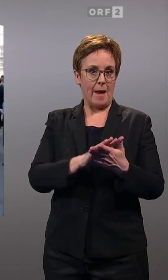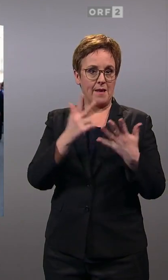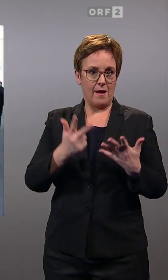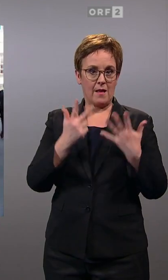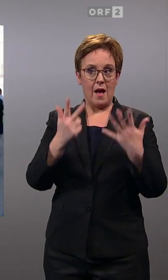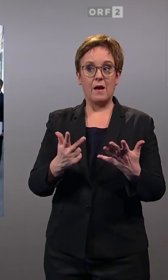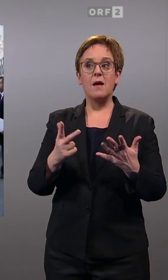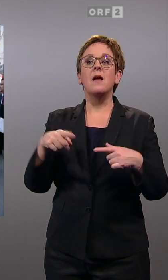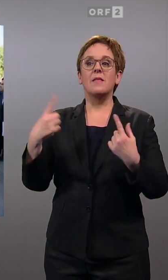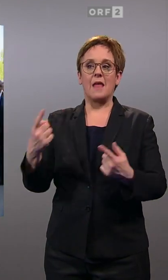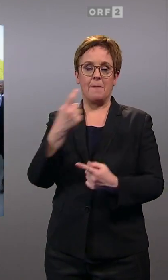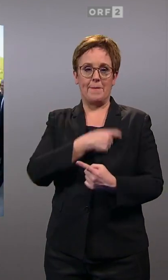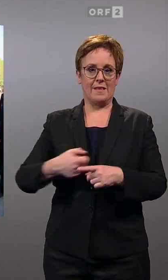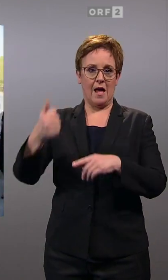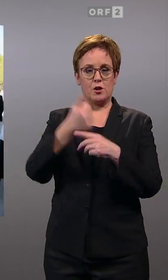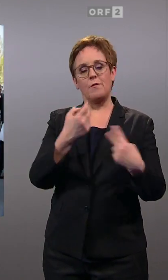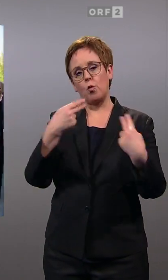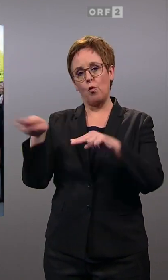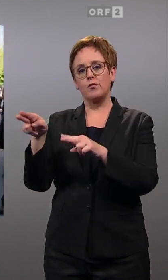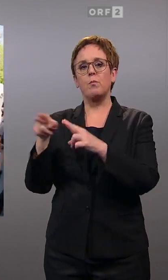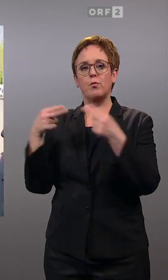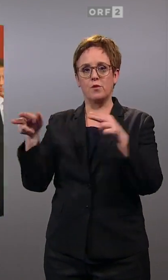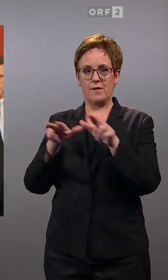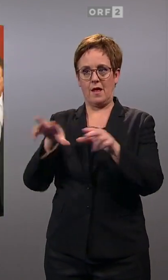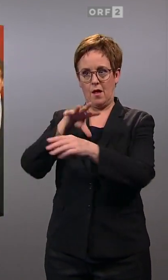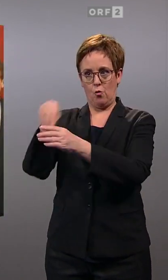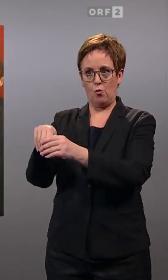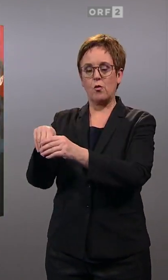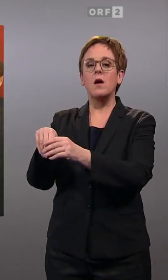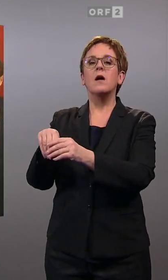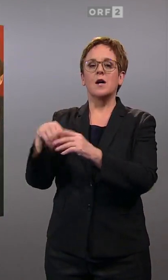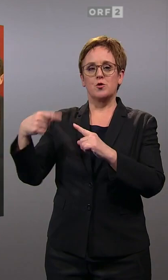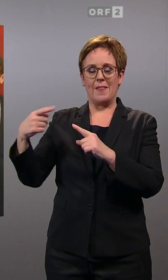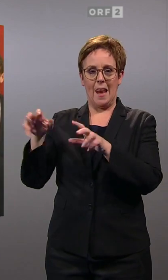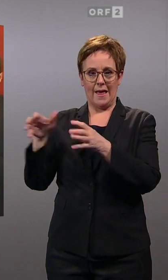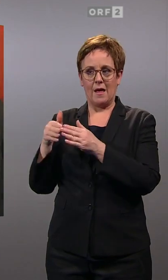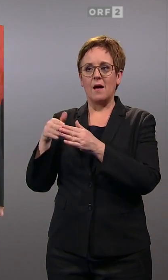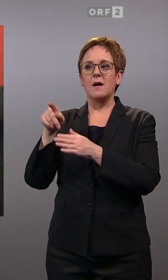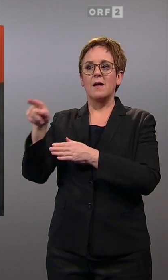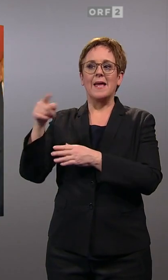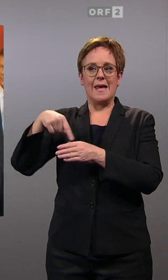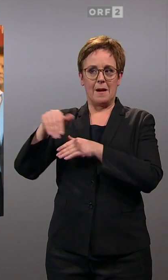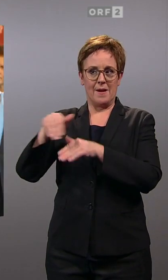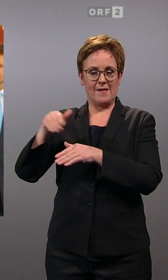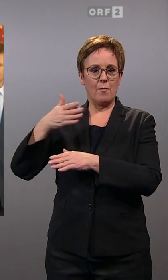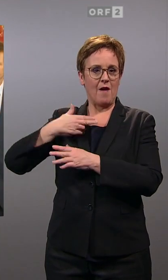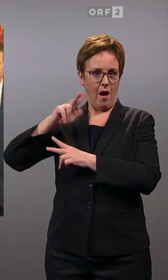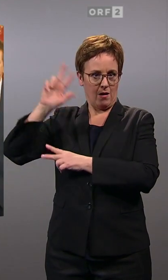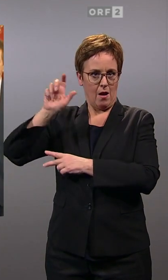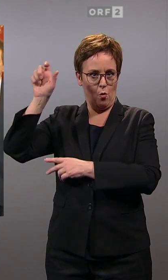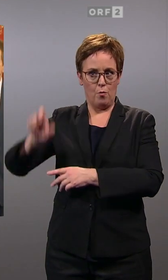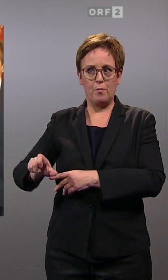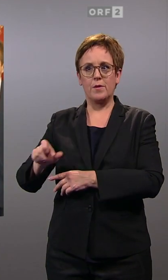Michael Spindlecker Mikl-Leitner in die Bundesregierung holt. Am 21. April wird sie als Innenministerin angelobt.